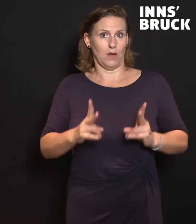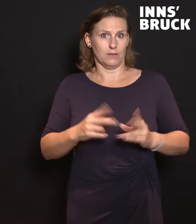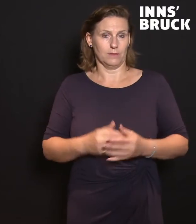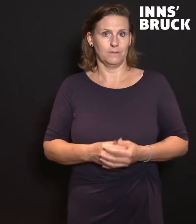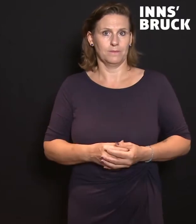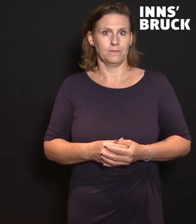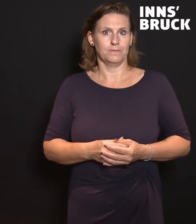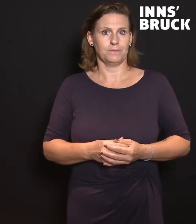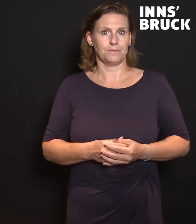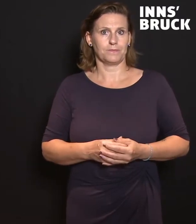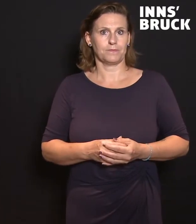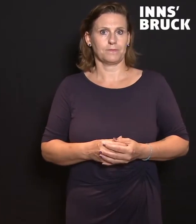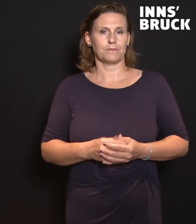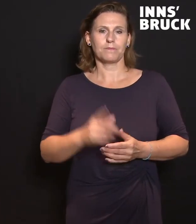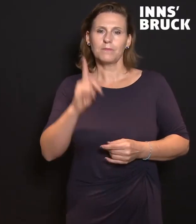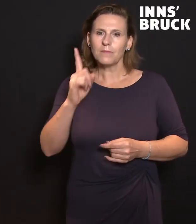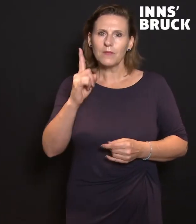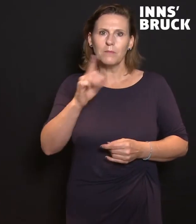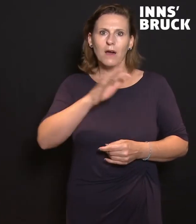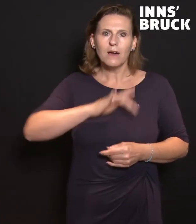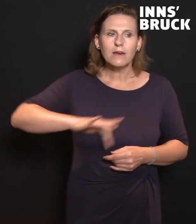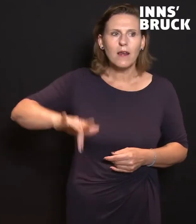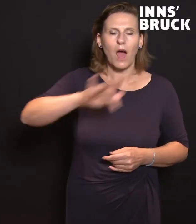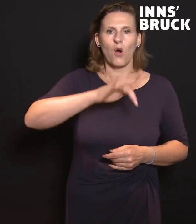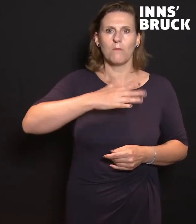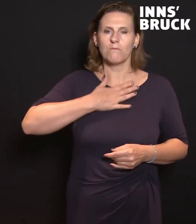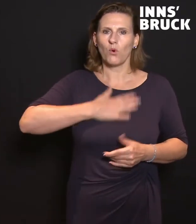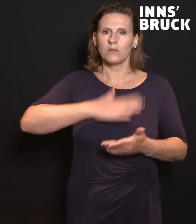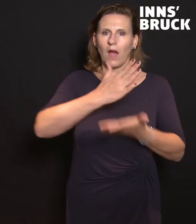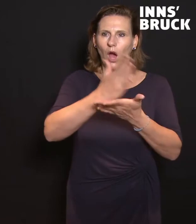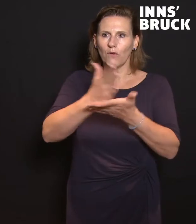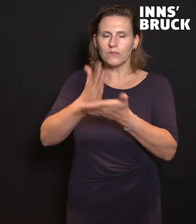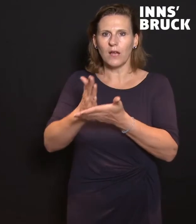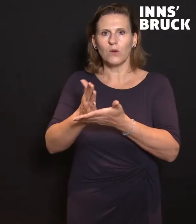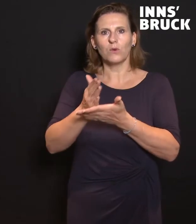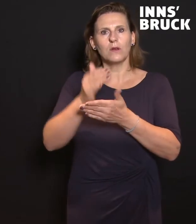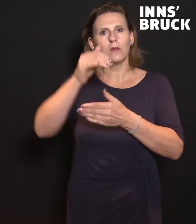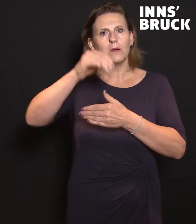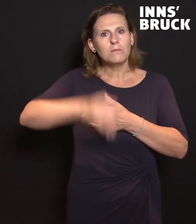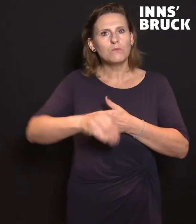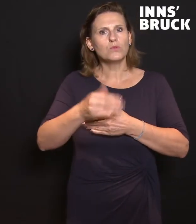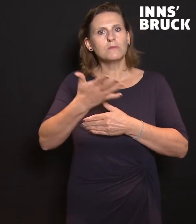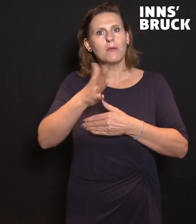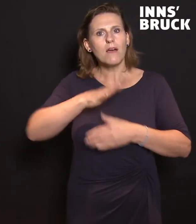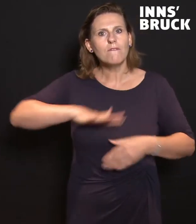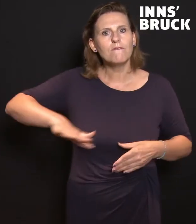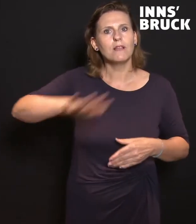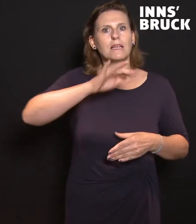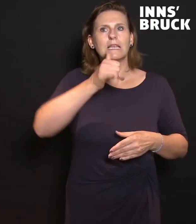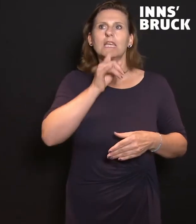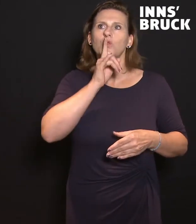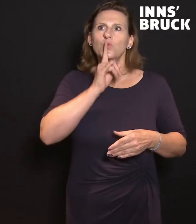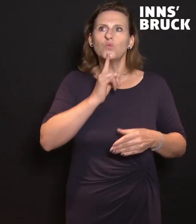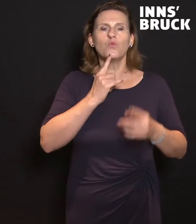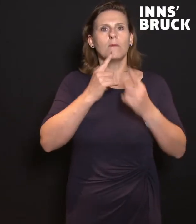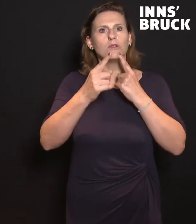Wenn wir aber Raum verteilen wollen, müssen wir über mehr sprechen als über Straßenraum. Wir müssen